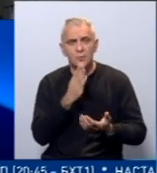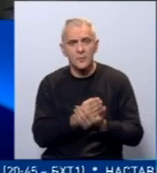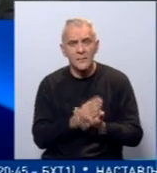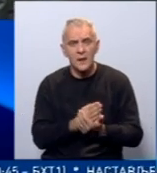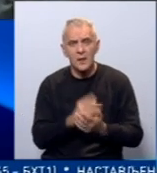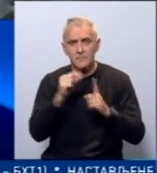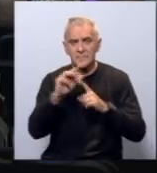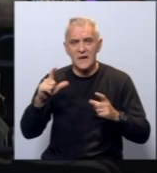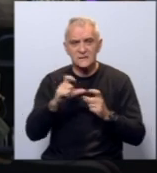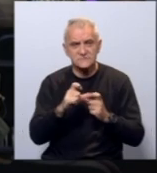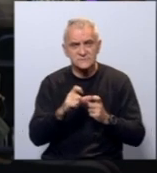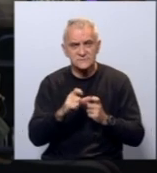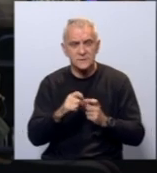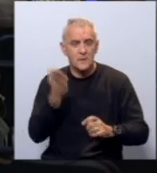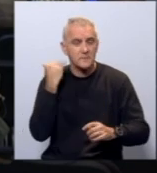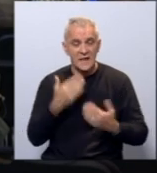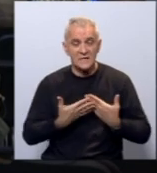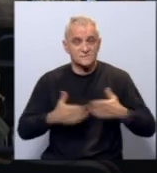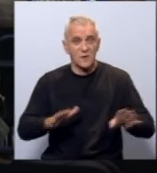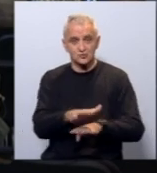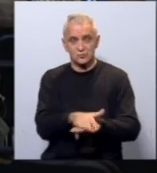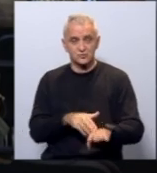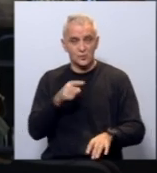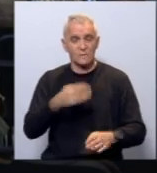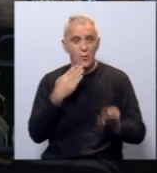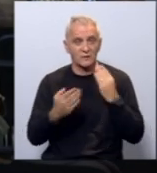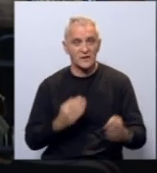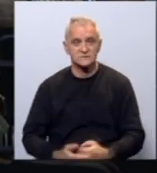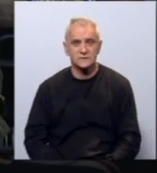prezkonferenciji održani prije zvaničnog početka ove konferencije.